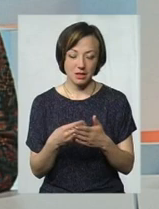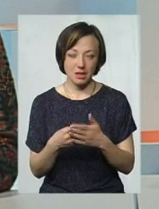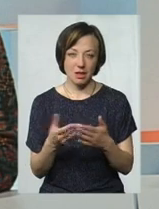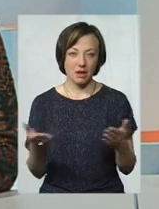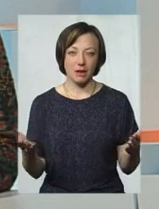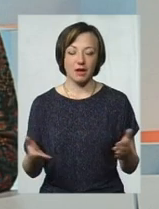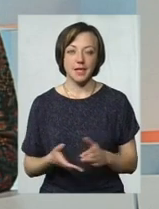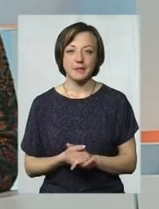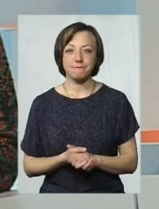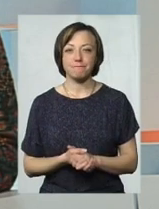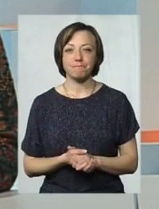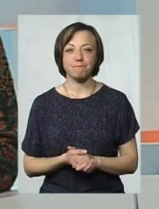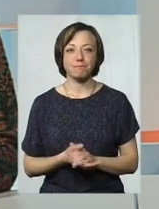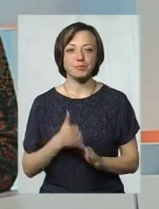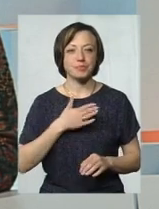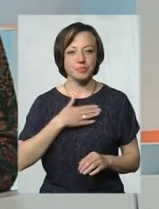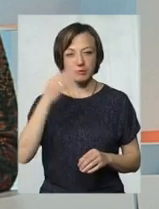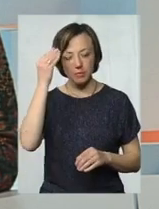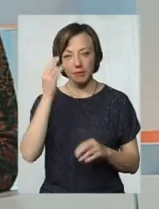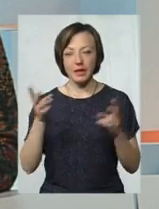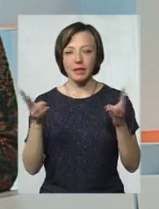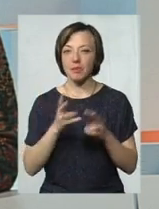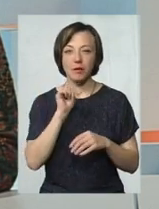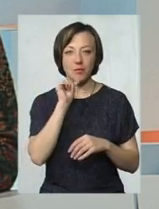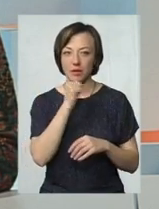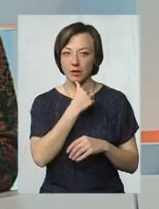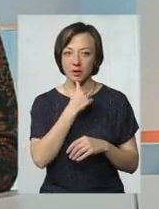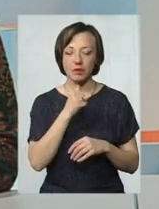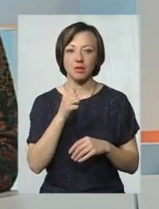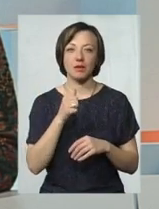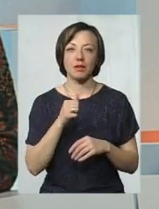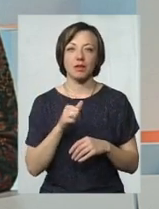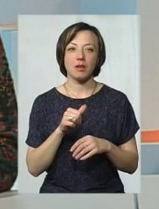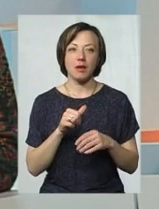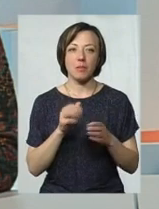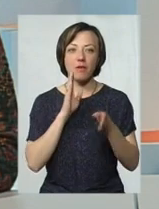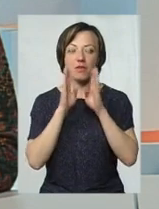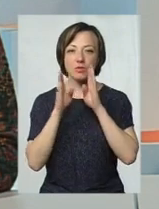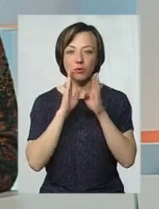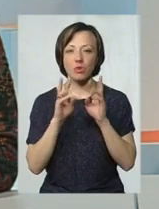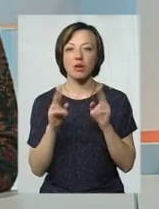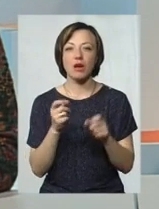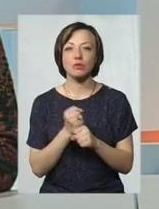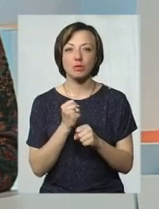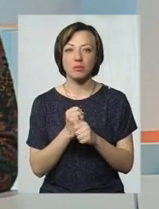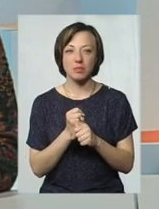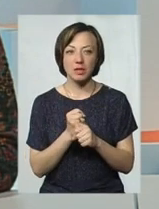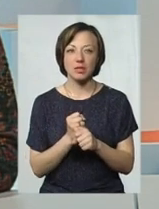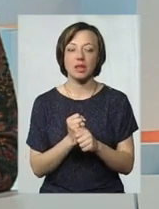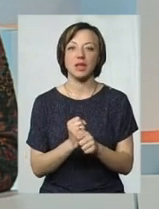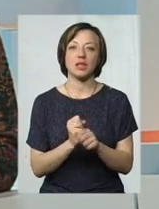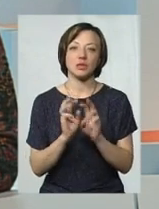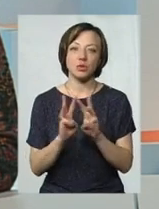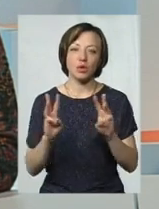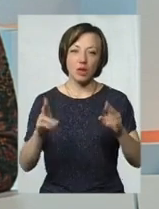принципі, моя думка, треба не полінутися, прочитати мануал по Фейсбуку, як зробити сторінку для бізнеса,